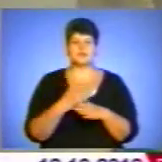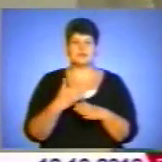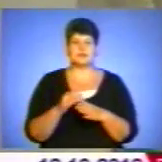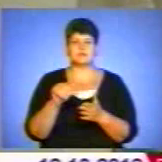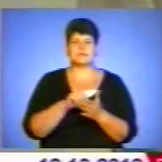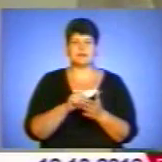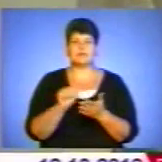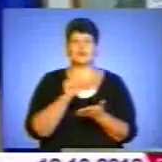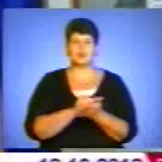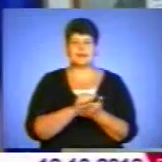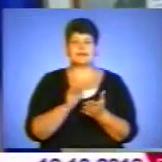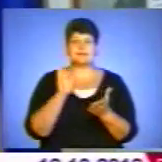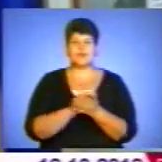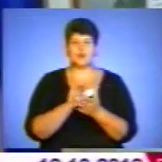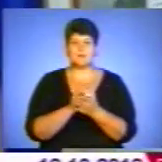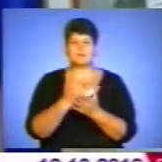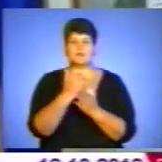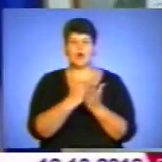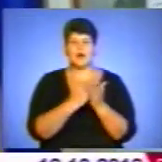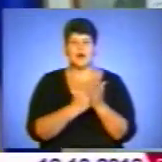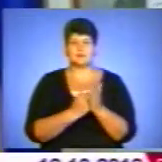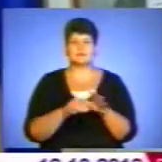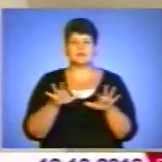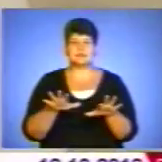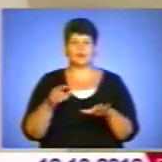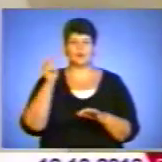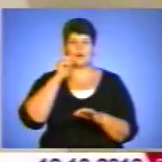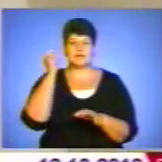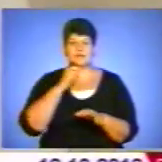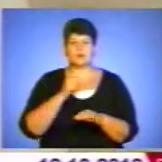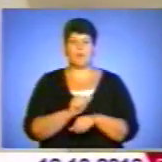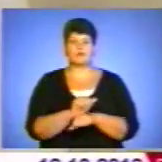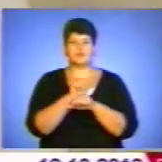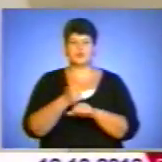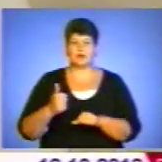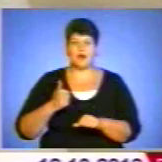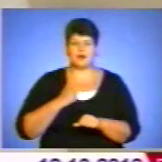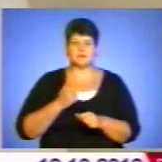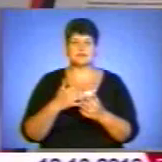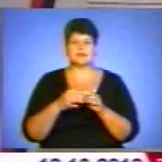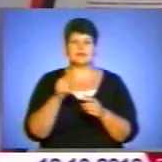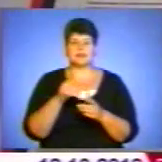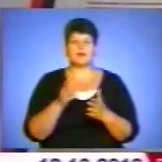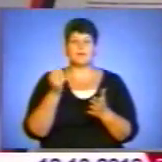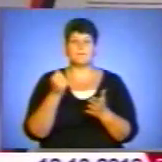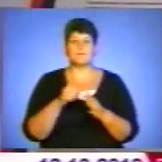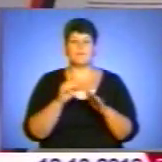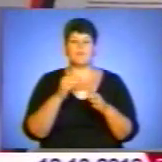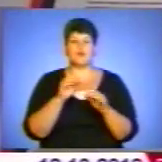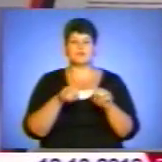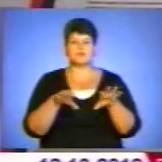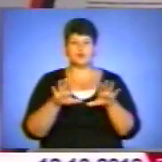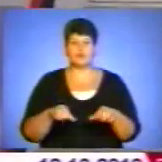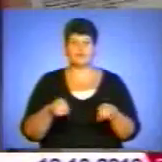документи, які знайомлять з програмними засадами Української повстанської армії, серед яких постанова про визначення дня 14